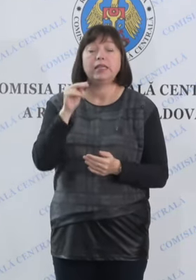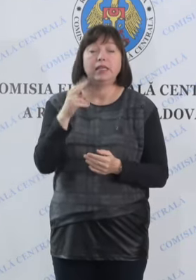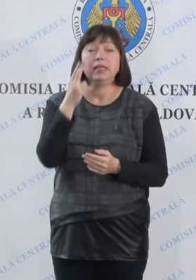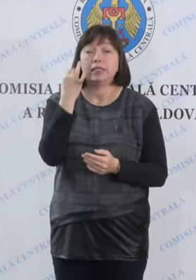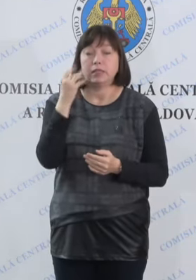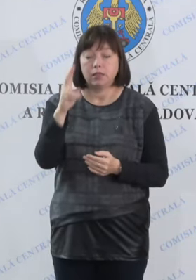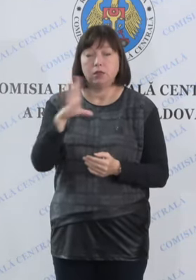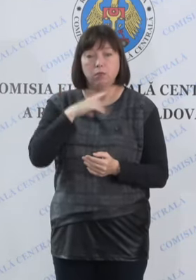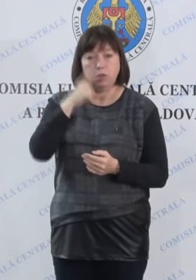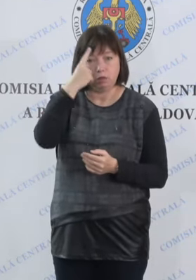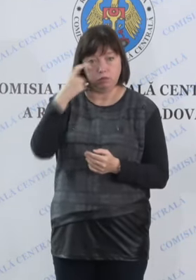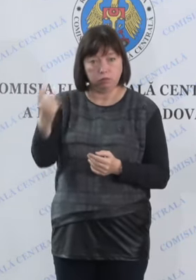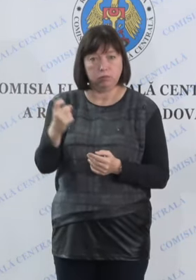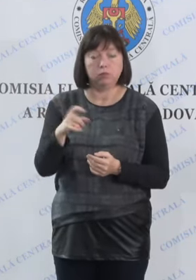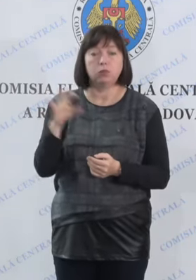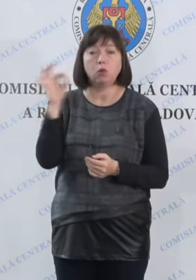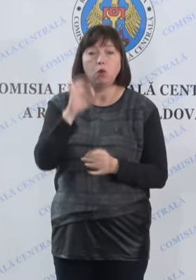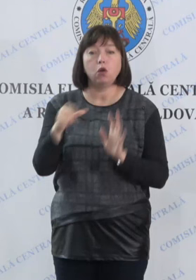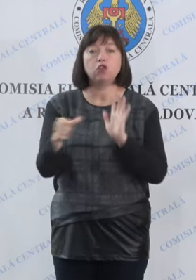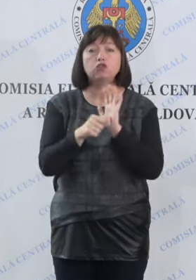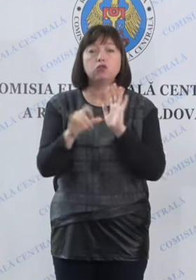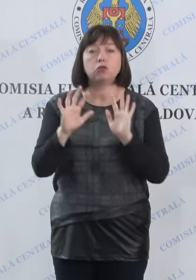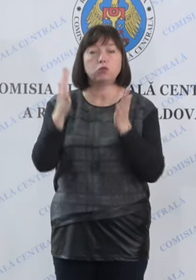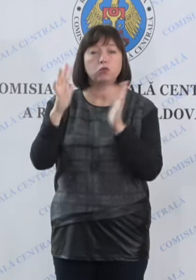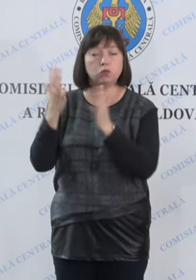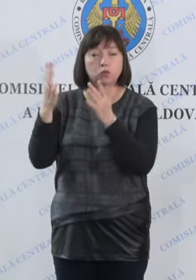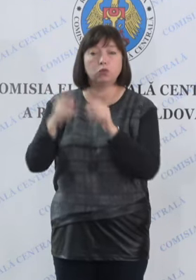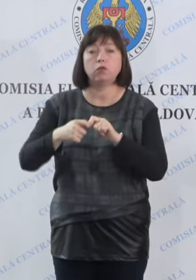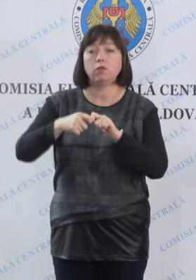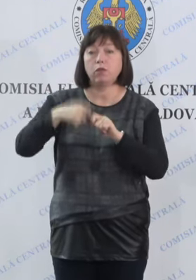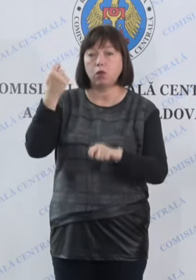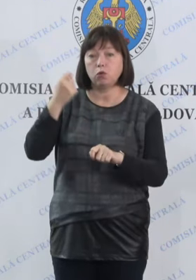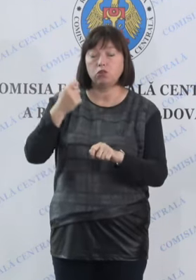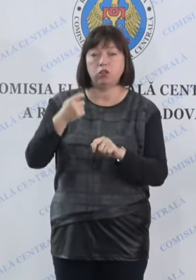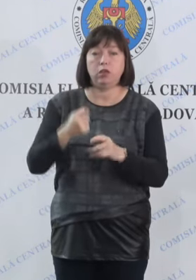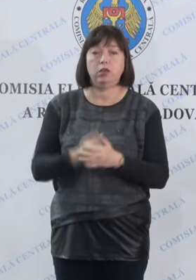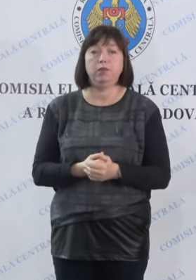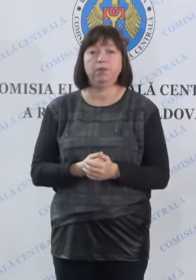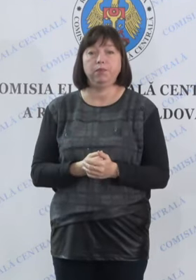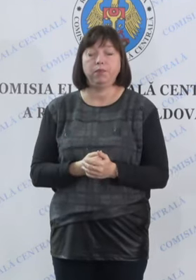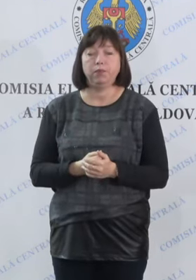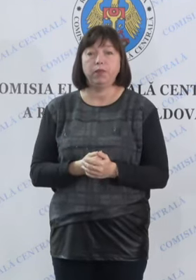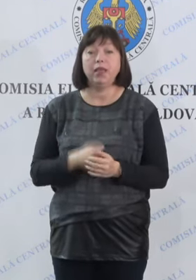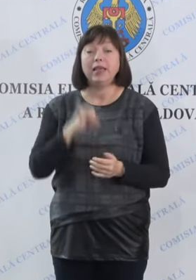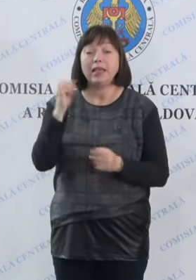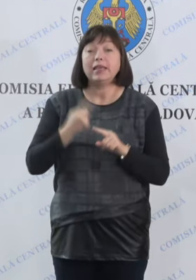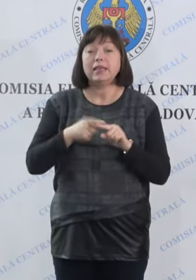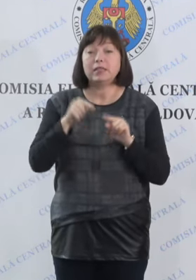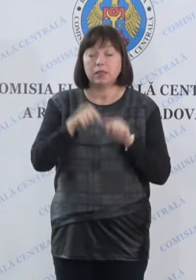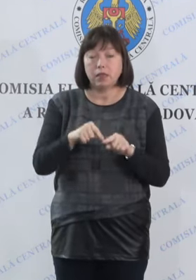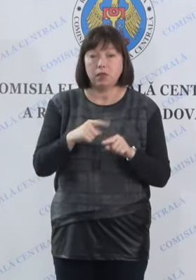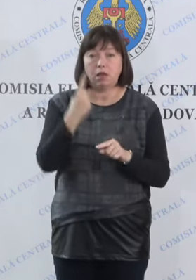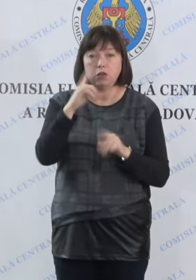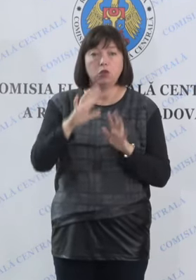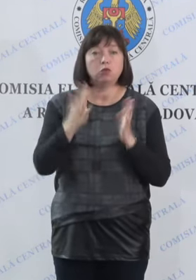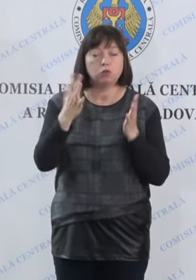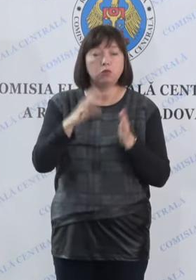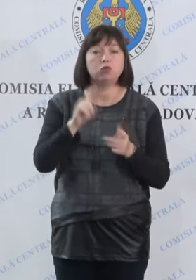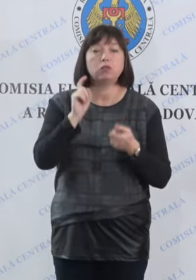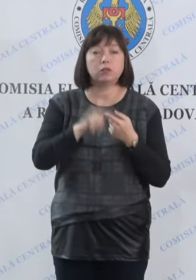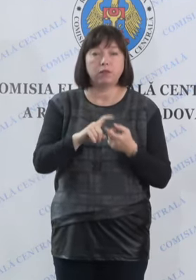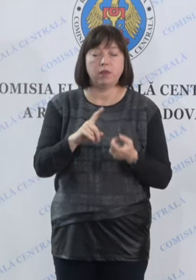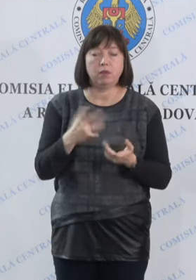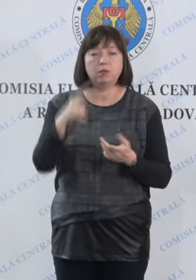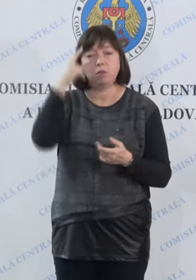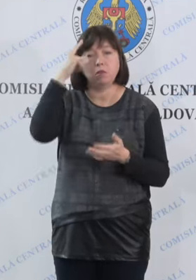a fost informată despre șase cazuri de încălcări sau incidente. Dintre acestea, un caz ține de un